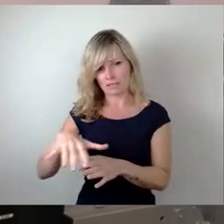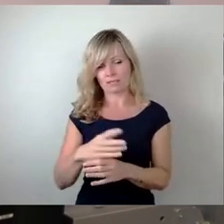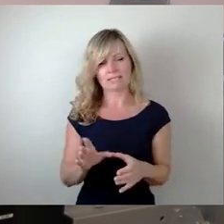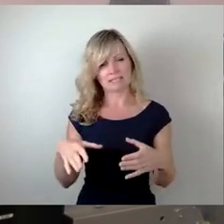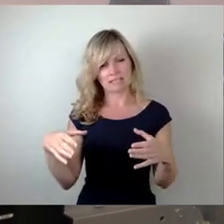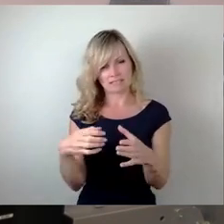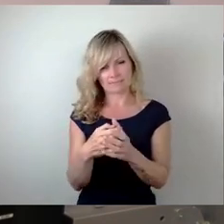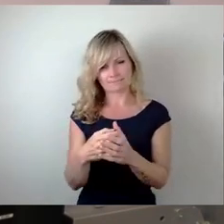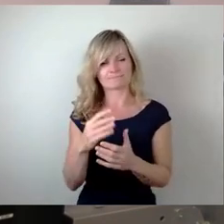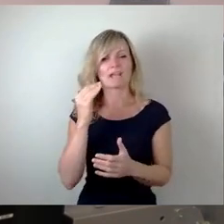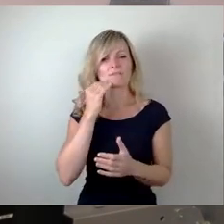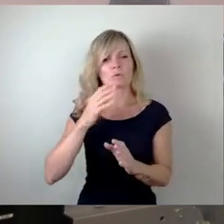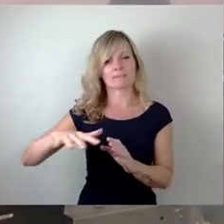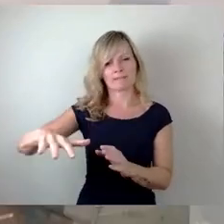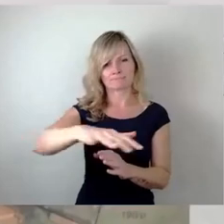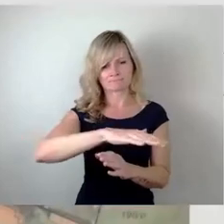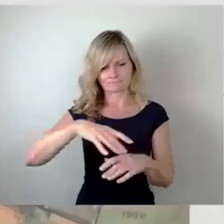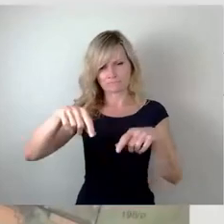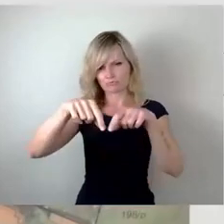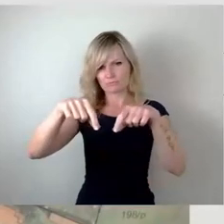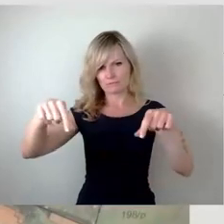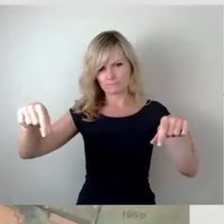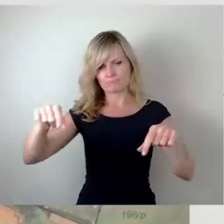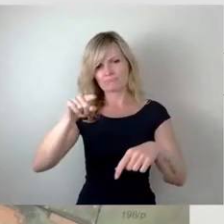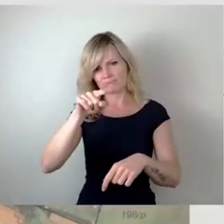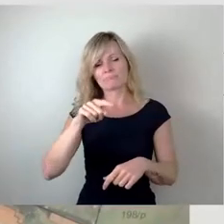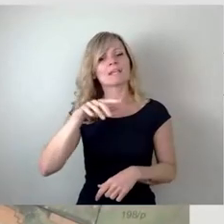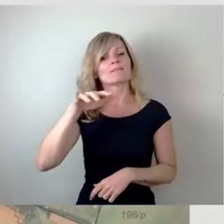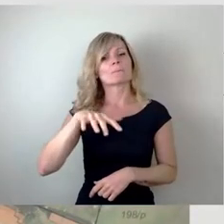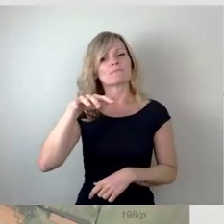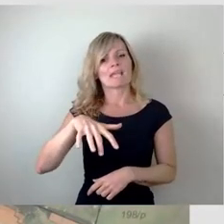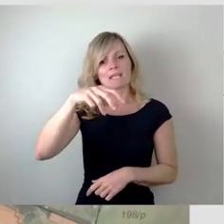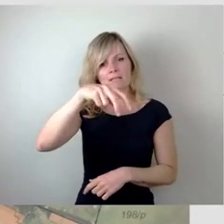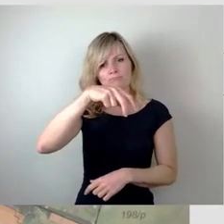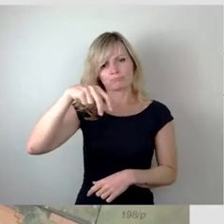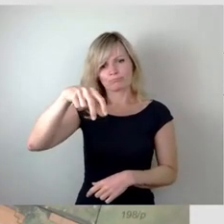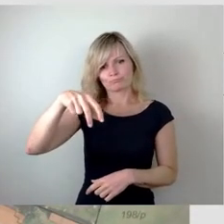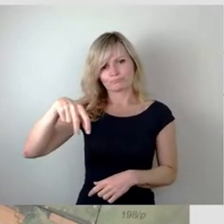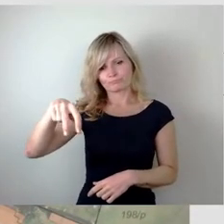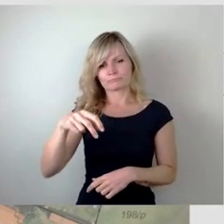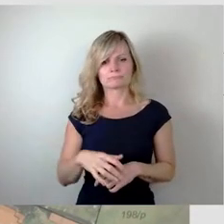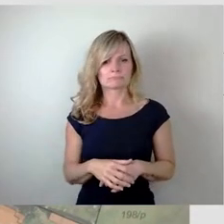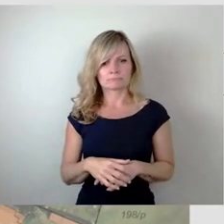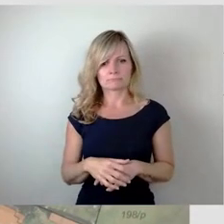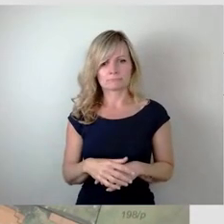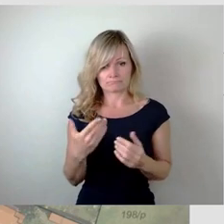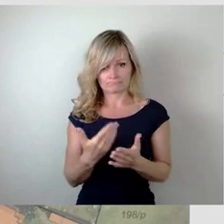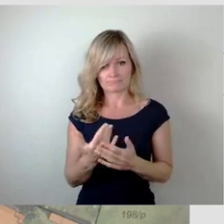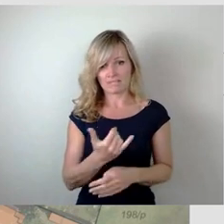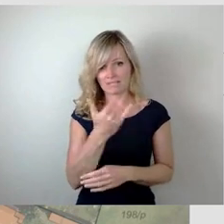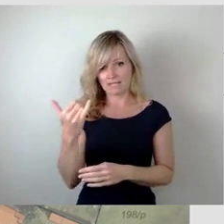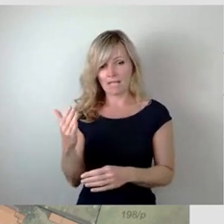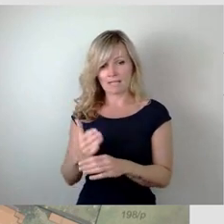Streifen, auf dem sich insgesamt ca. 15 Parzellen befanden. Die wir Ende dieses Jahres abzugeben haben. Hier,